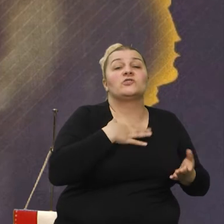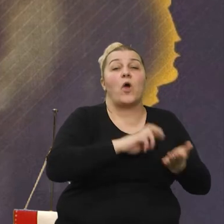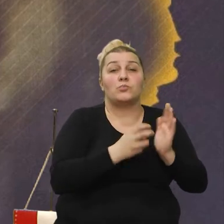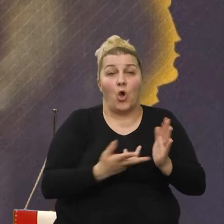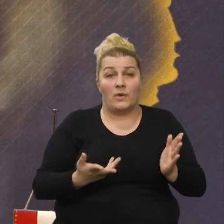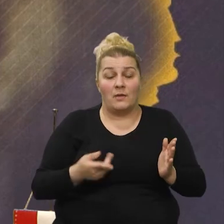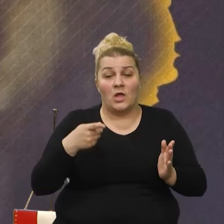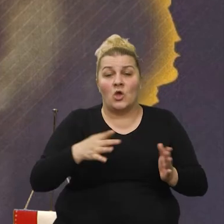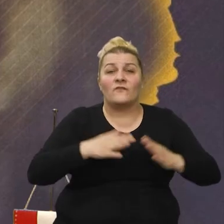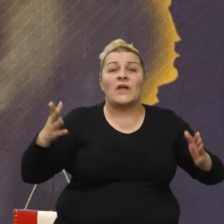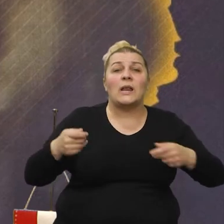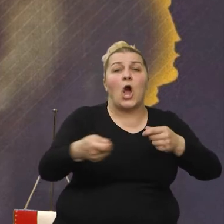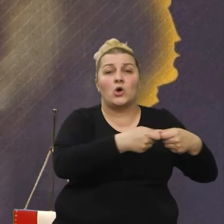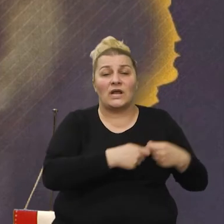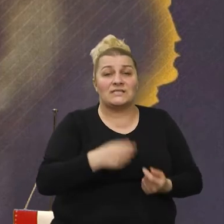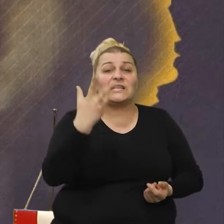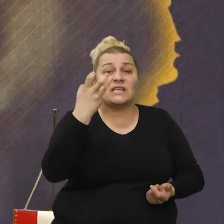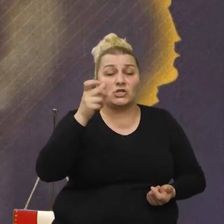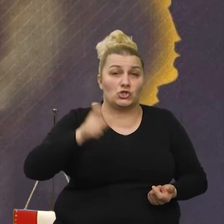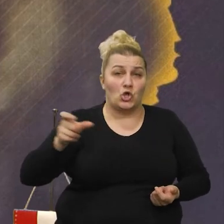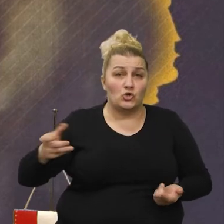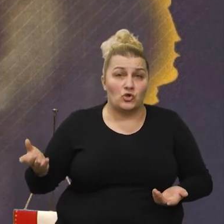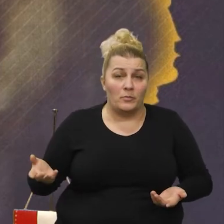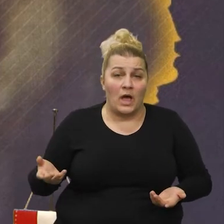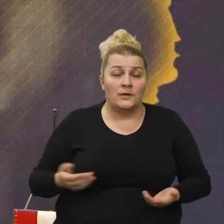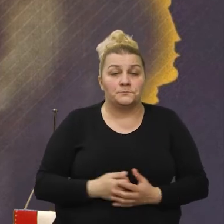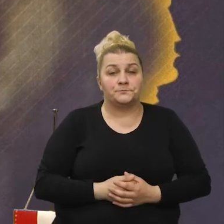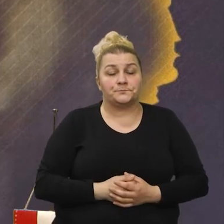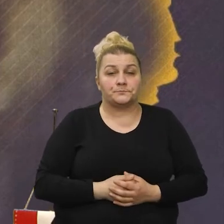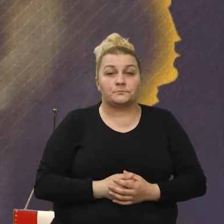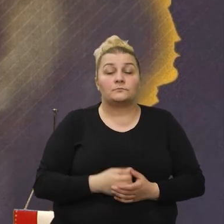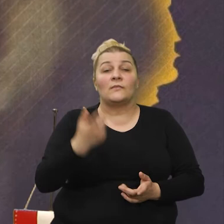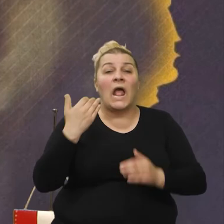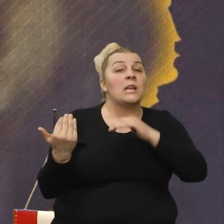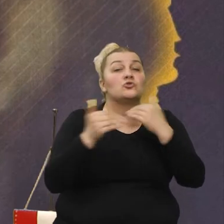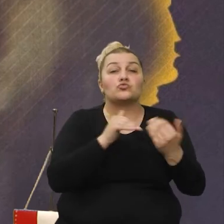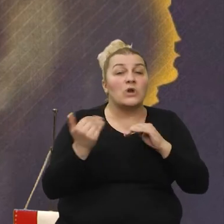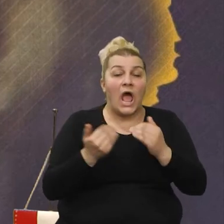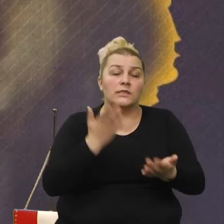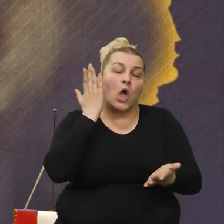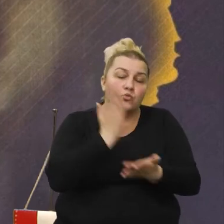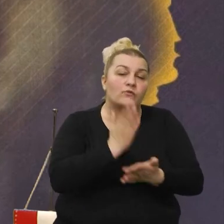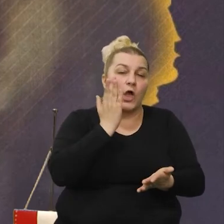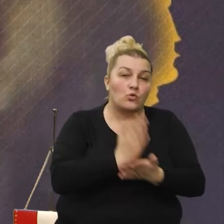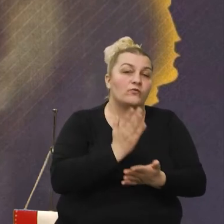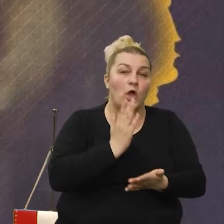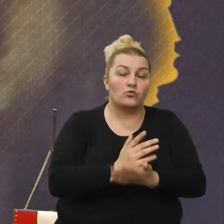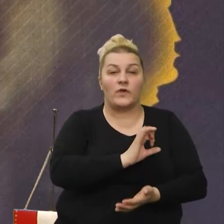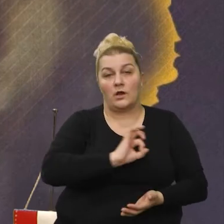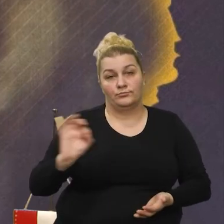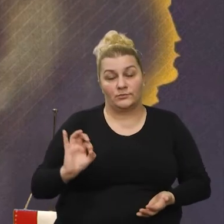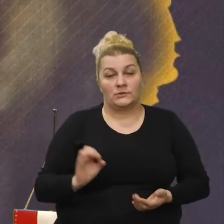organizacija, 300 ljudi, to je velika organizacija, tako da smo, ali suradnje među nama je uvijek, uvijek, uvijek